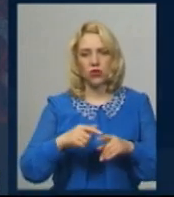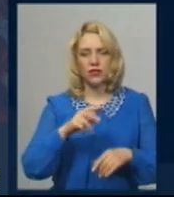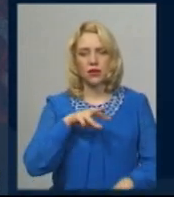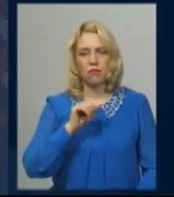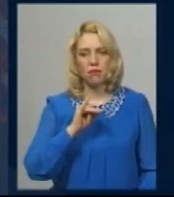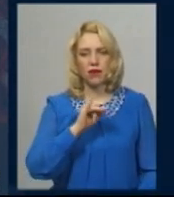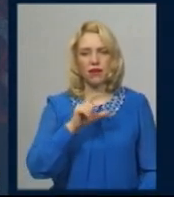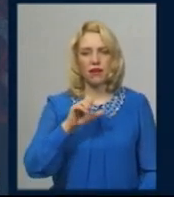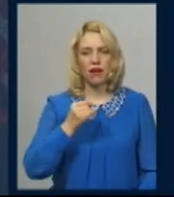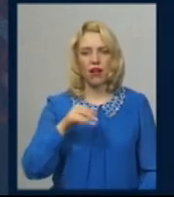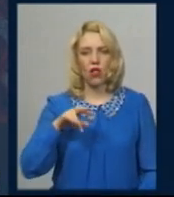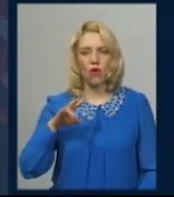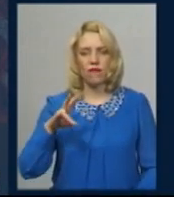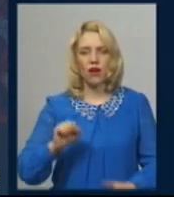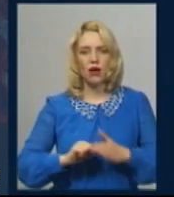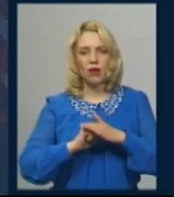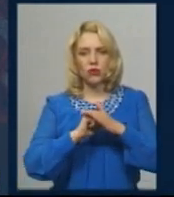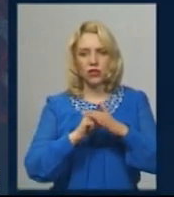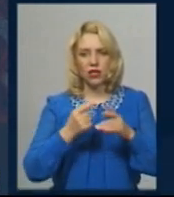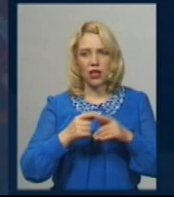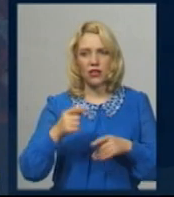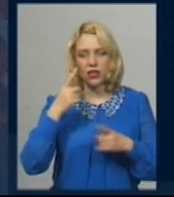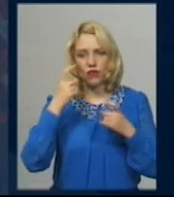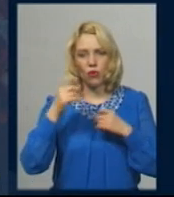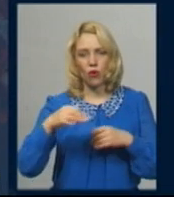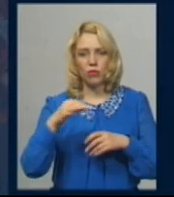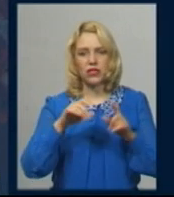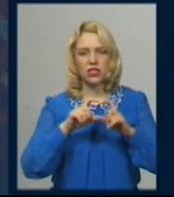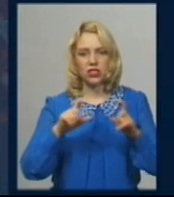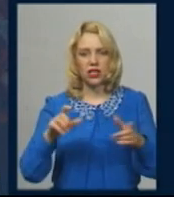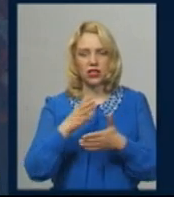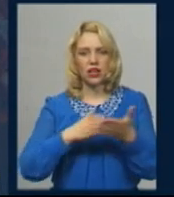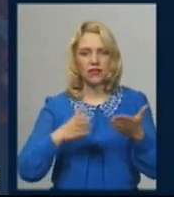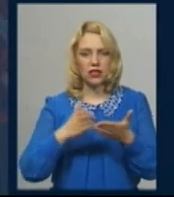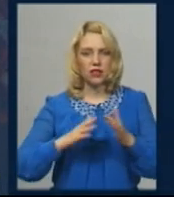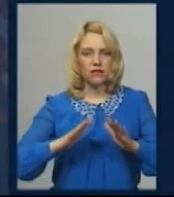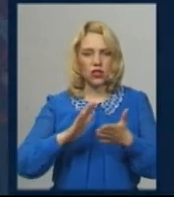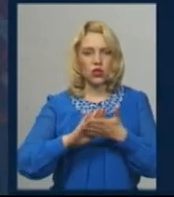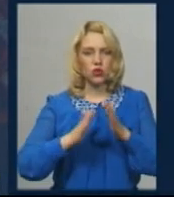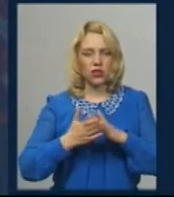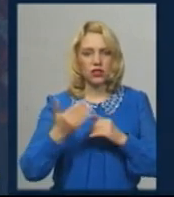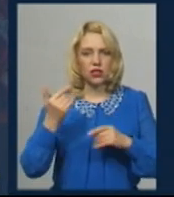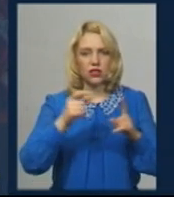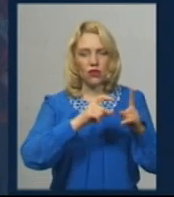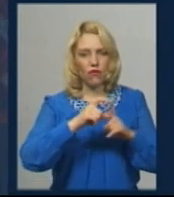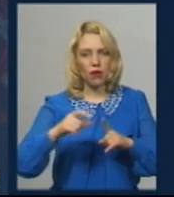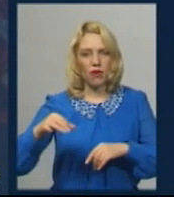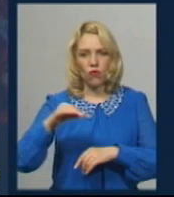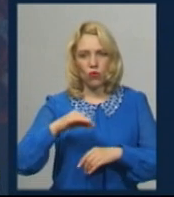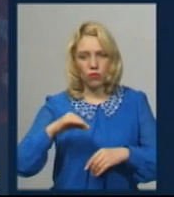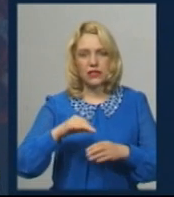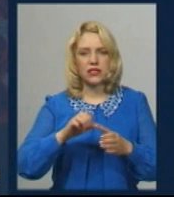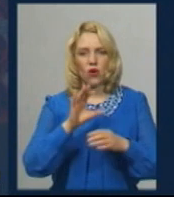Михайлова з посиланням на інформацію обласного штабу з ліквідації надзвичайної ситуації. За її словами, в області офіційно